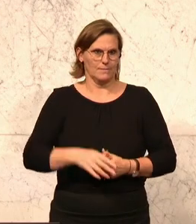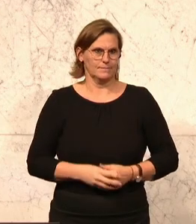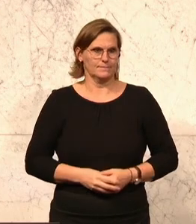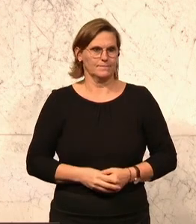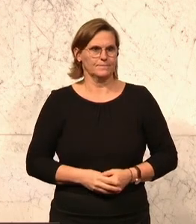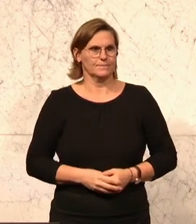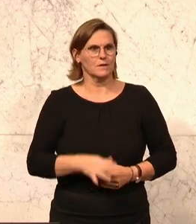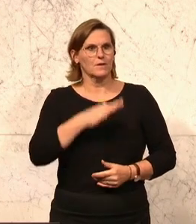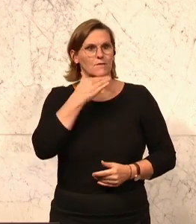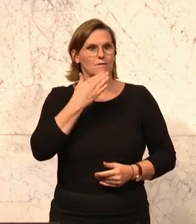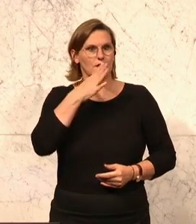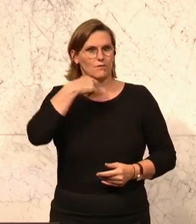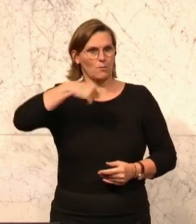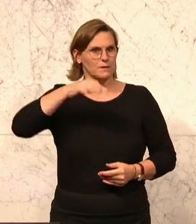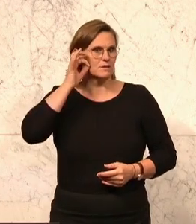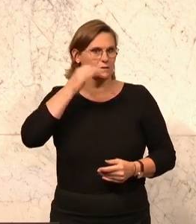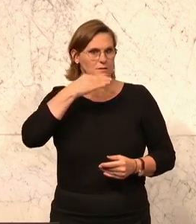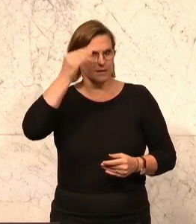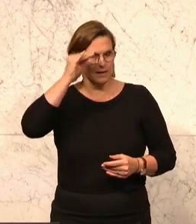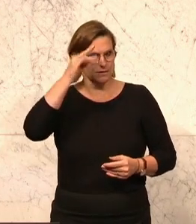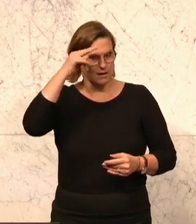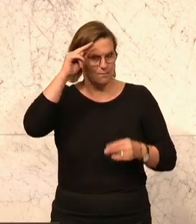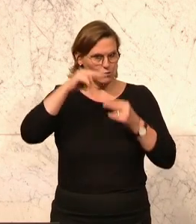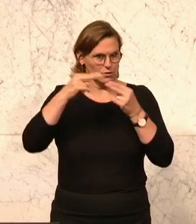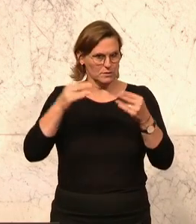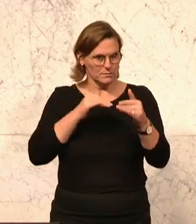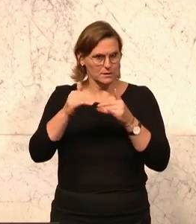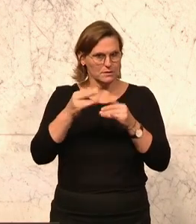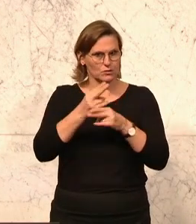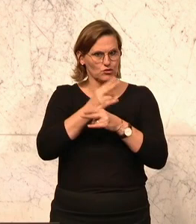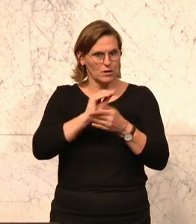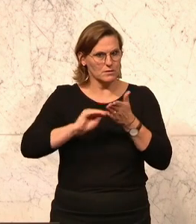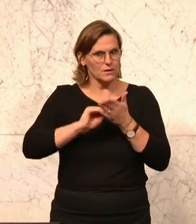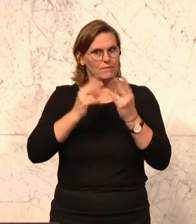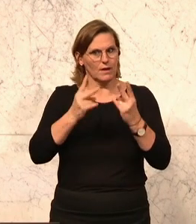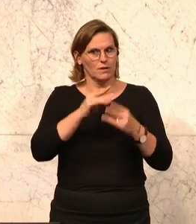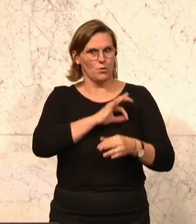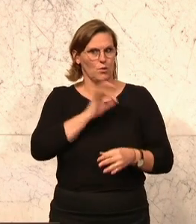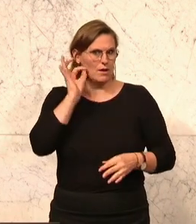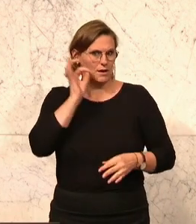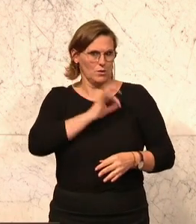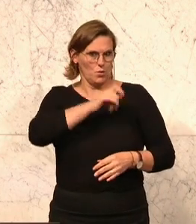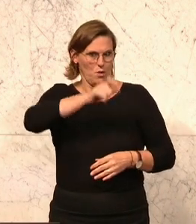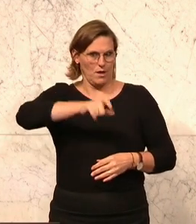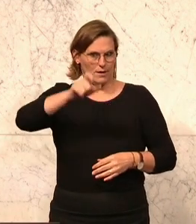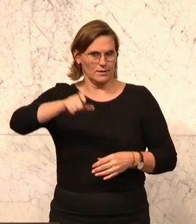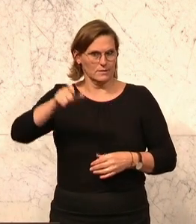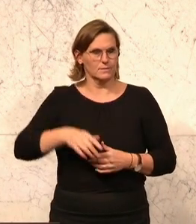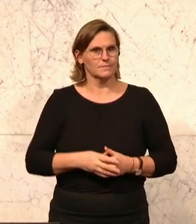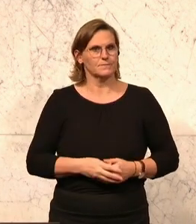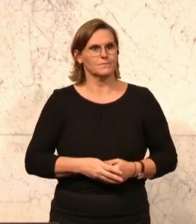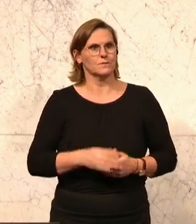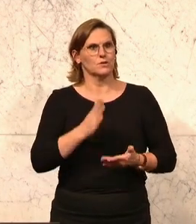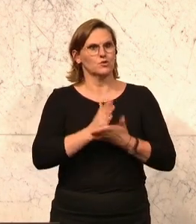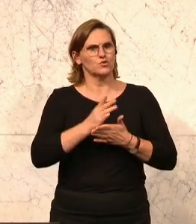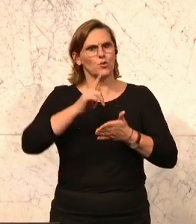eher in der Verwendung der Beamten für Tätigkeit, die diese nicht zu verrichten hätten. David Stöckmüller von den Grünen. Wir haben es ja bereits